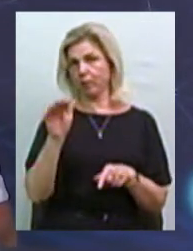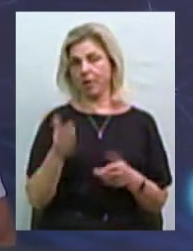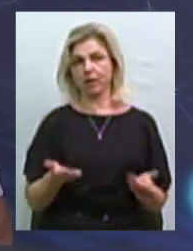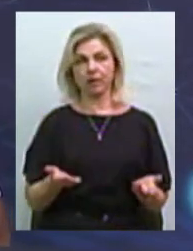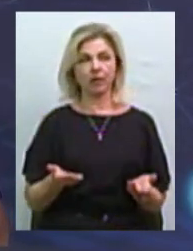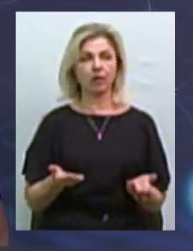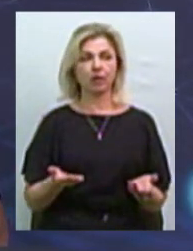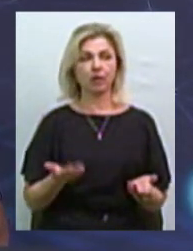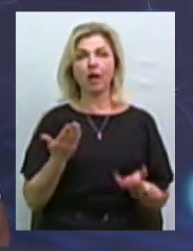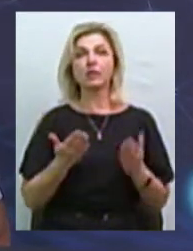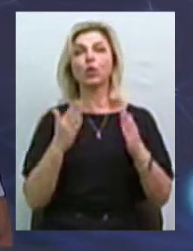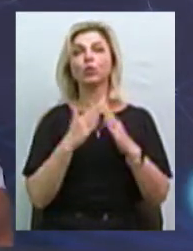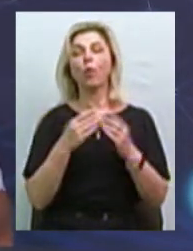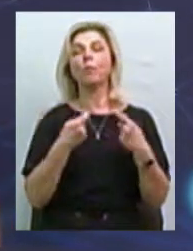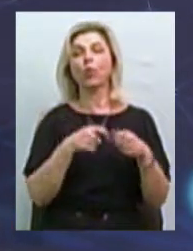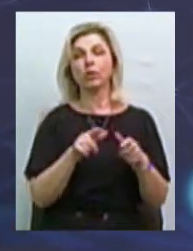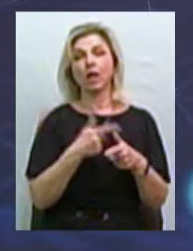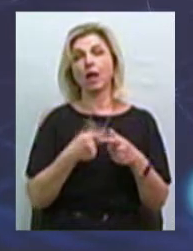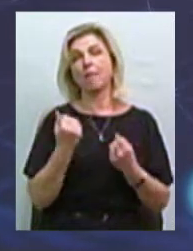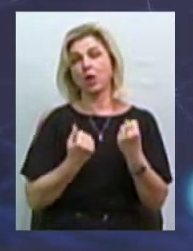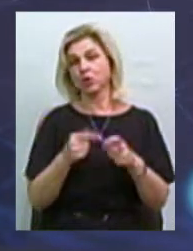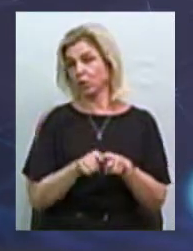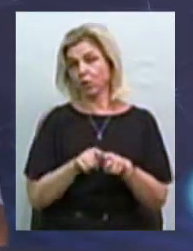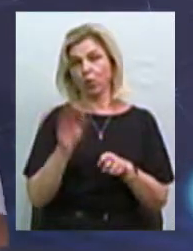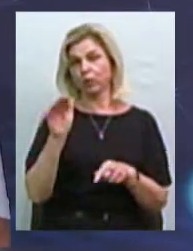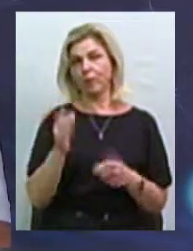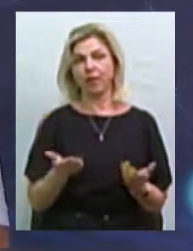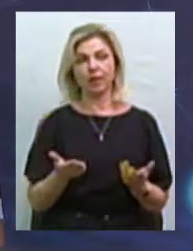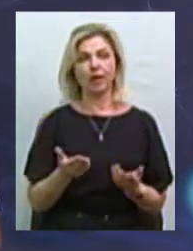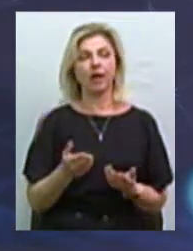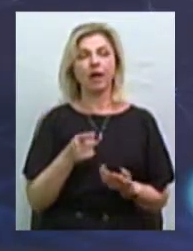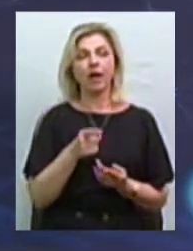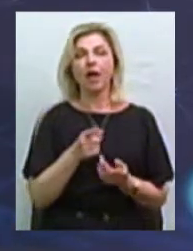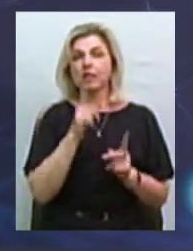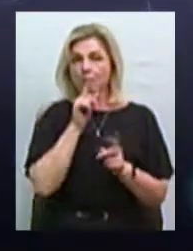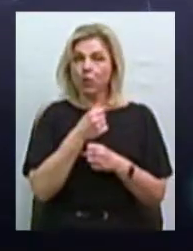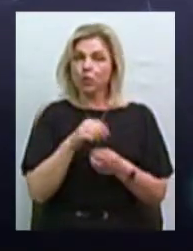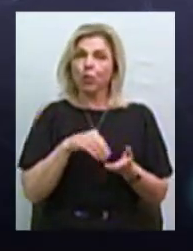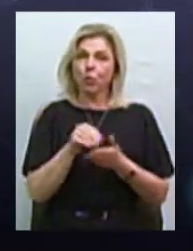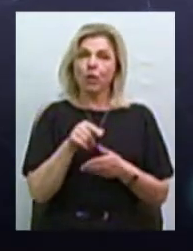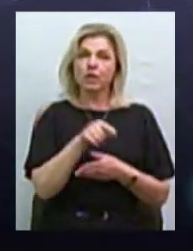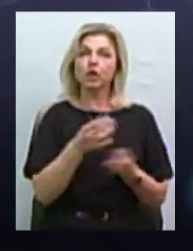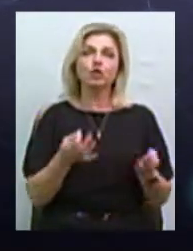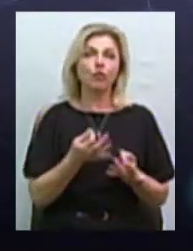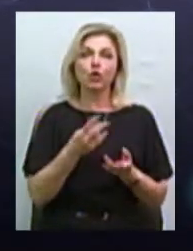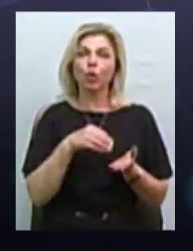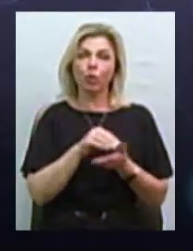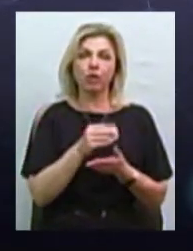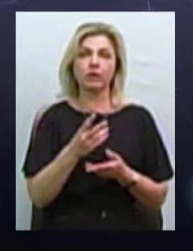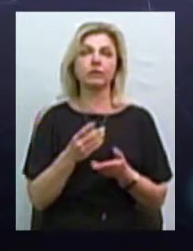якщо що? Якщо хату продаси або машину, піштові її вже не Ти хату, ти можеш нову купити, а ти тут нічого не купиш і нічого не зробиш.